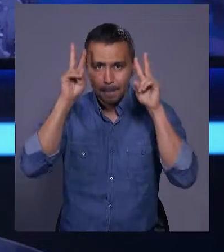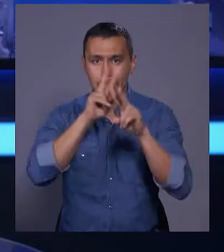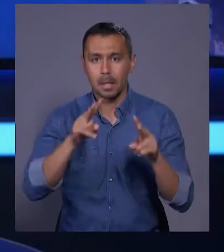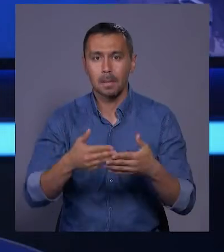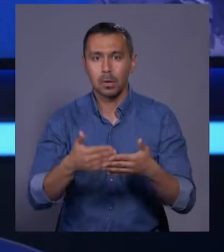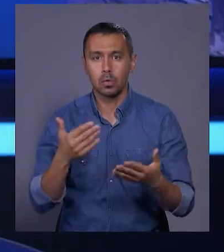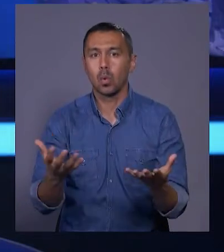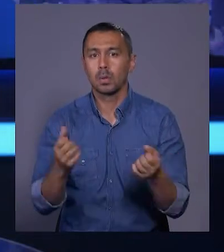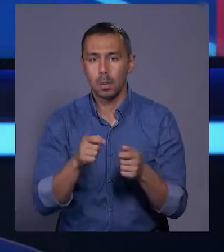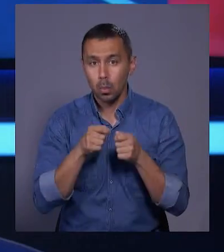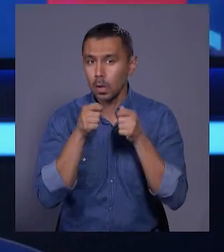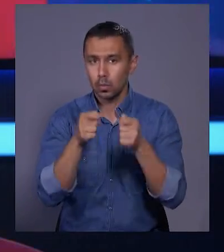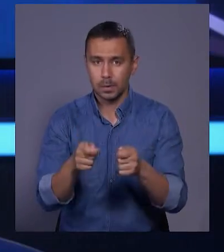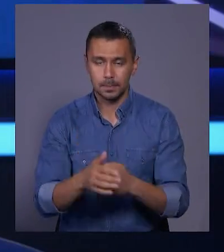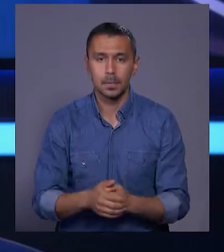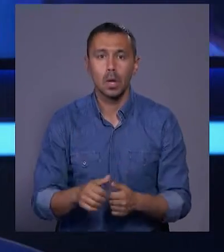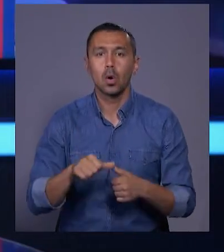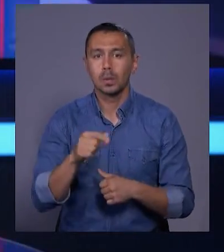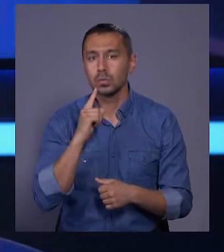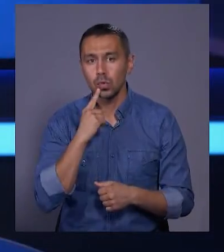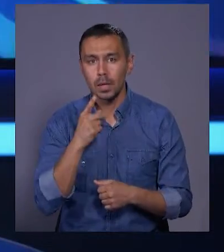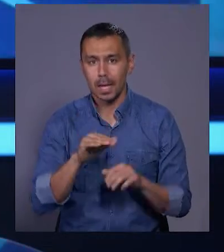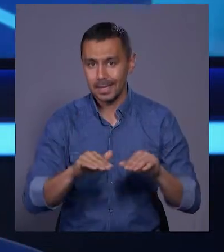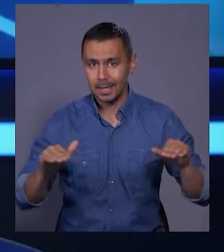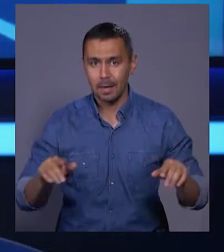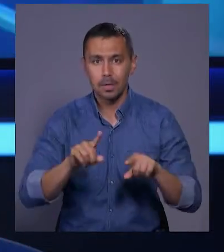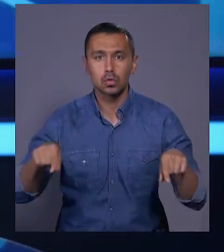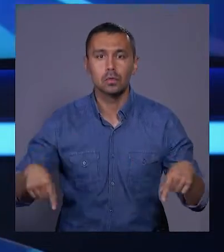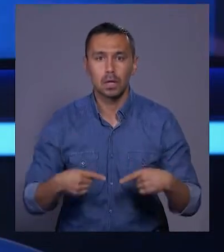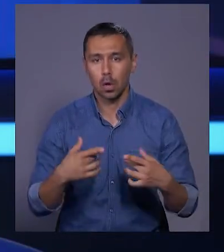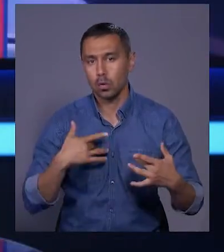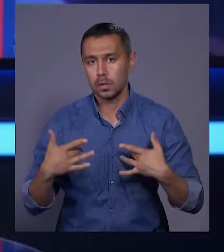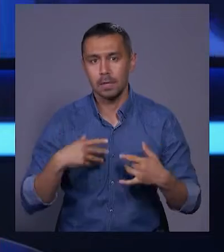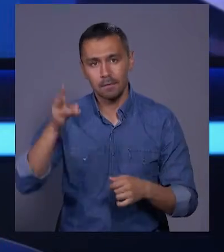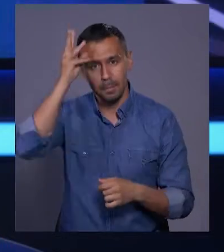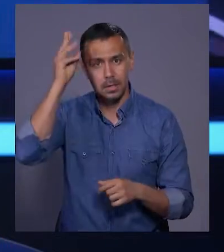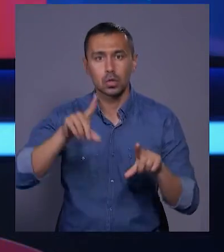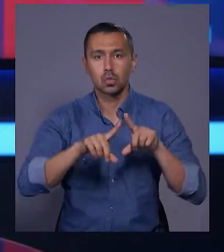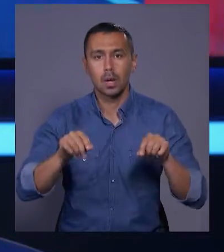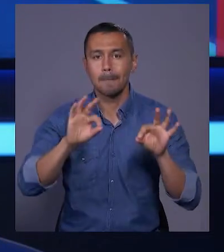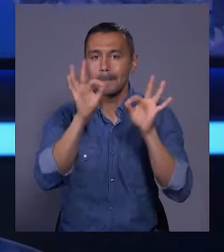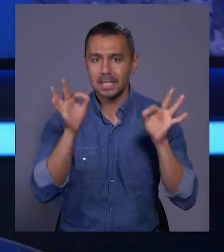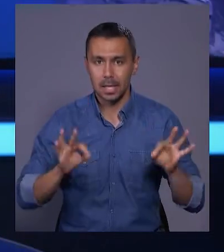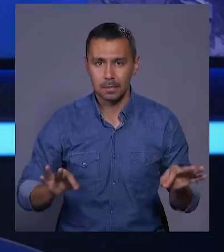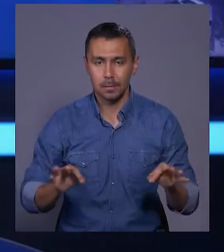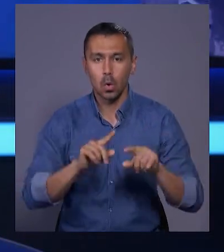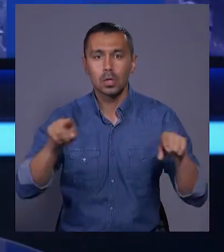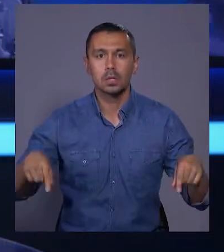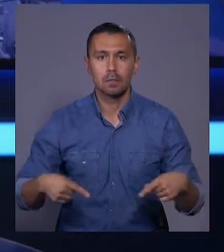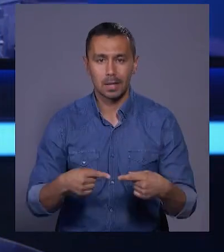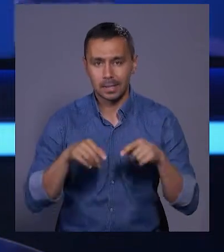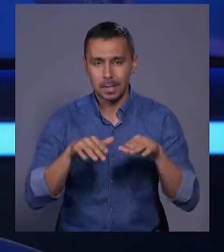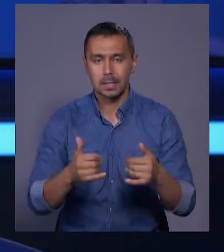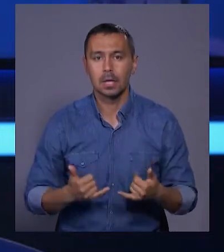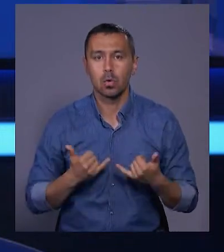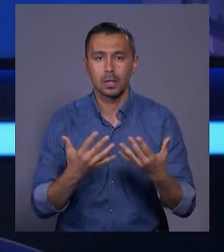напередодні отримали подарунки. Окрім солодощів, для малечі влаштували концерт у Хмельницькій школі мистецтв. Організували захід